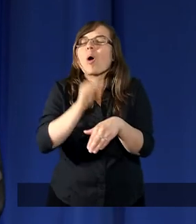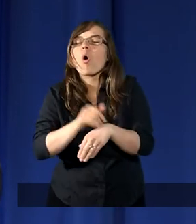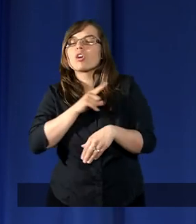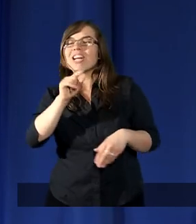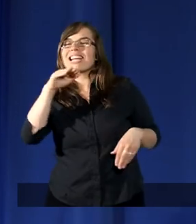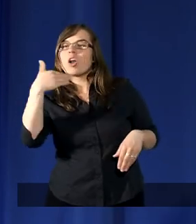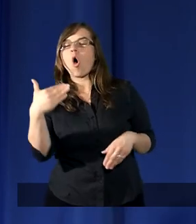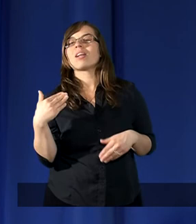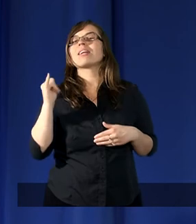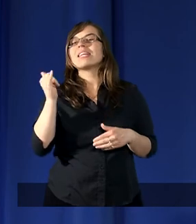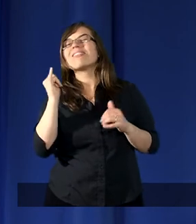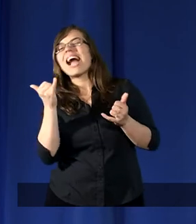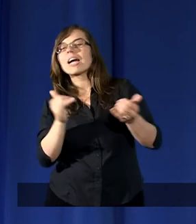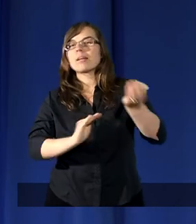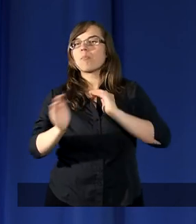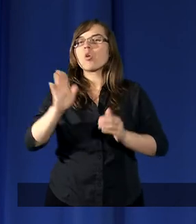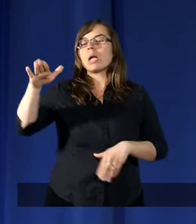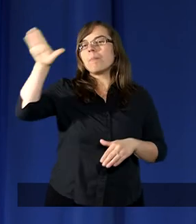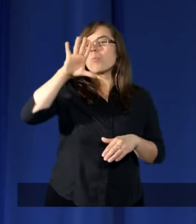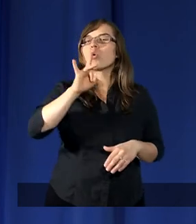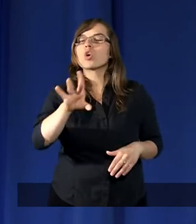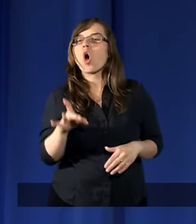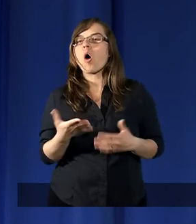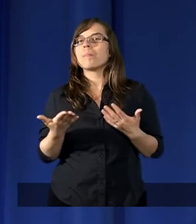a w jaki sposób no Bóg go